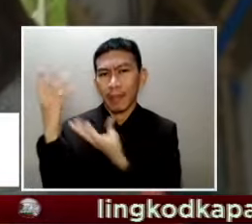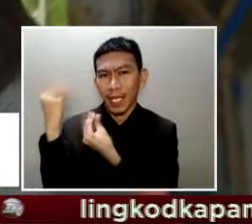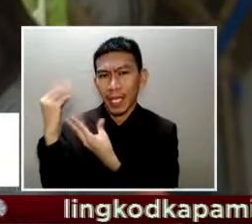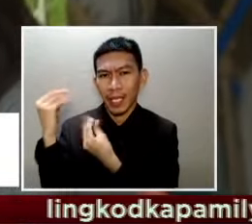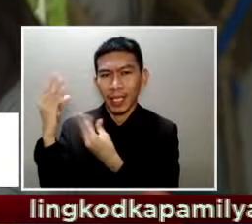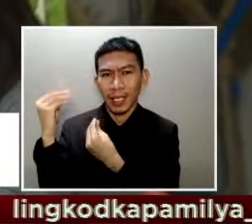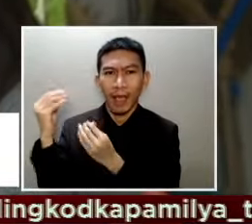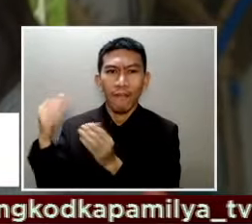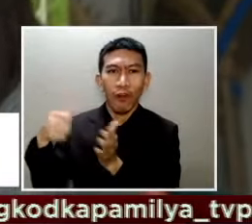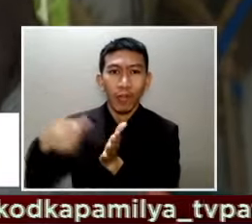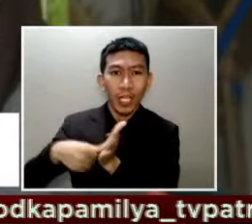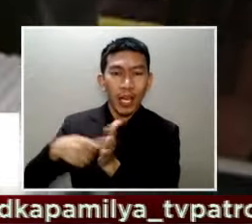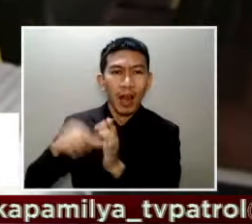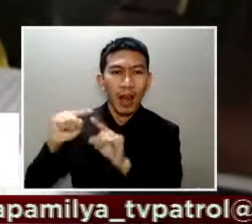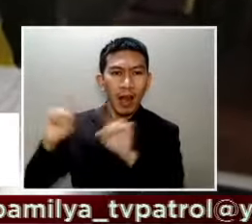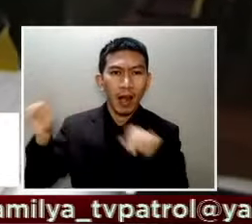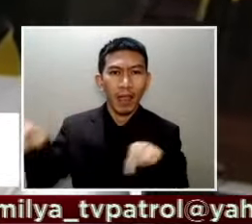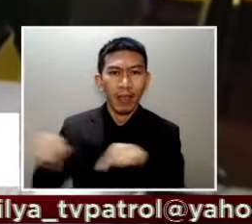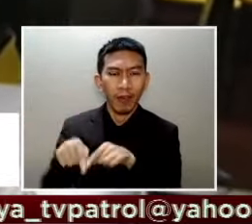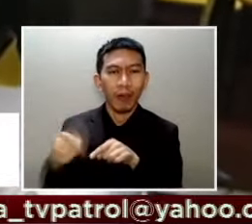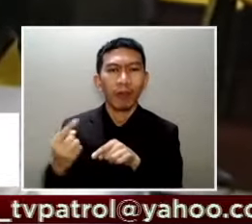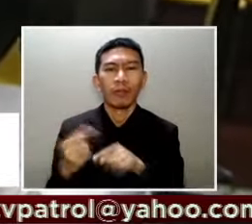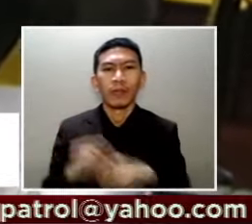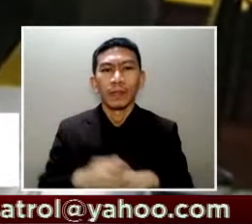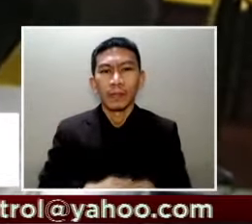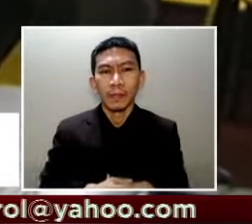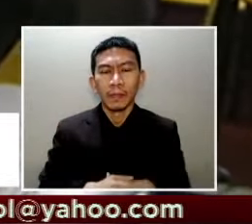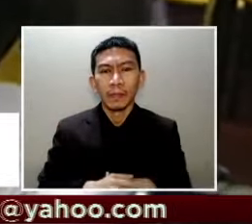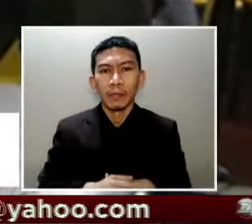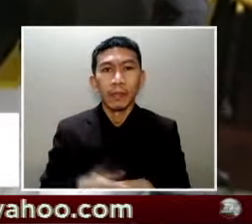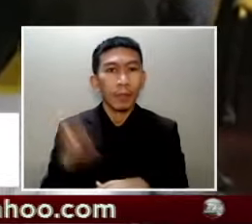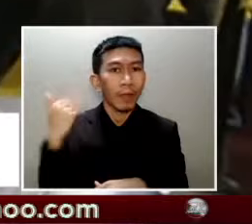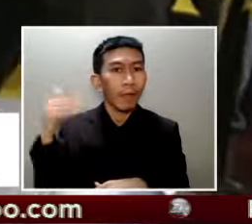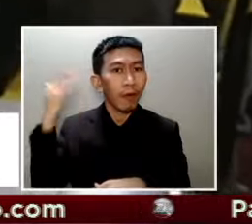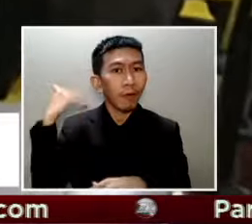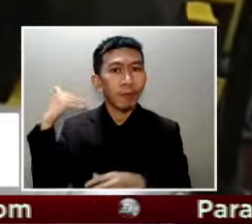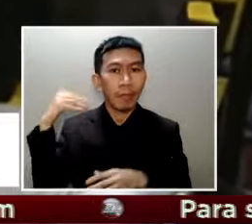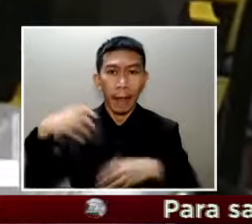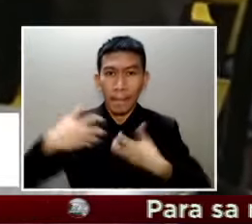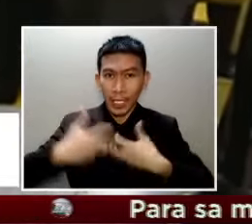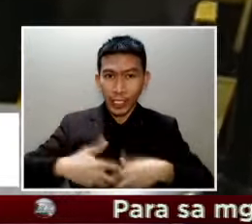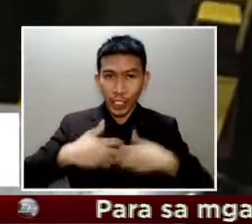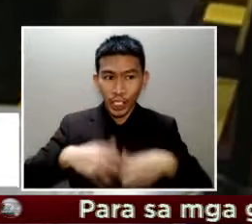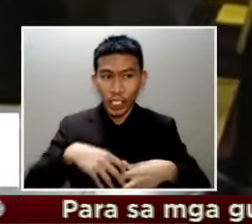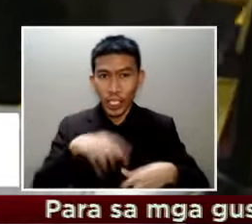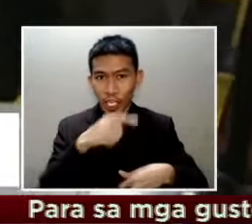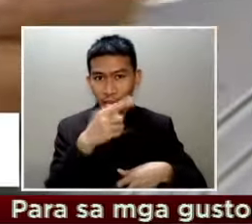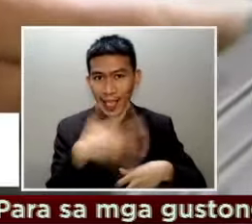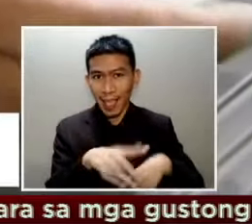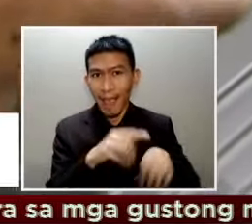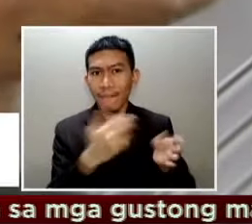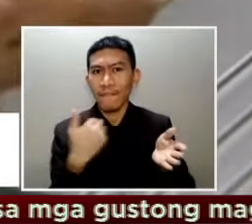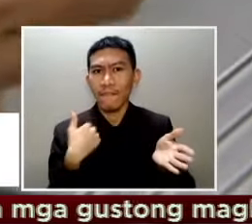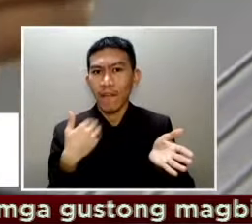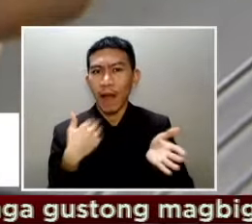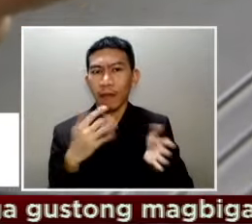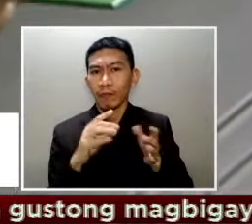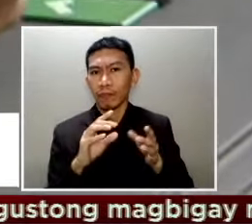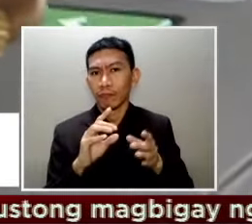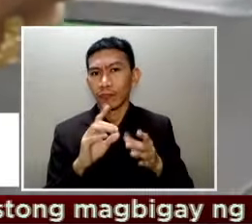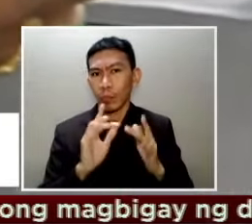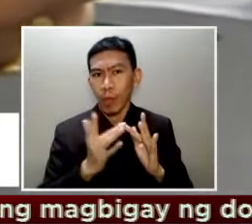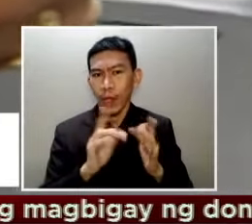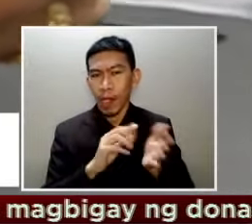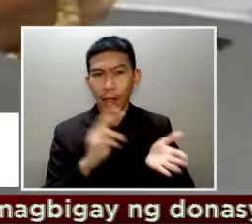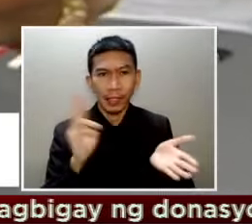ang isang supplementary form Kung dati vote counting machines lang ang digital signatures sa kauna-unahang